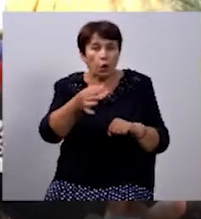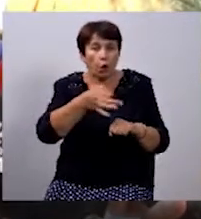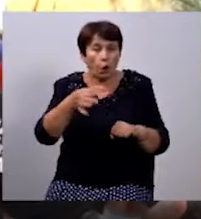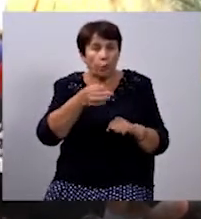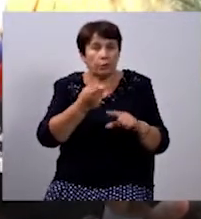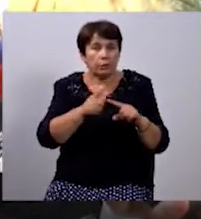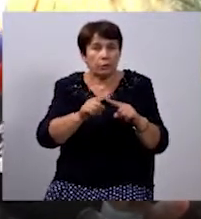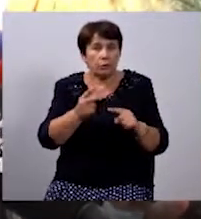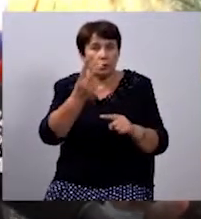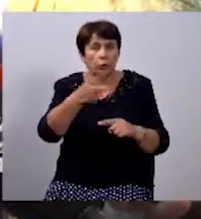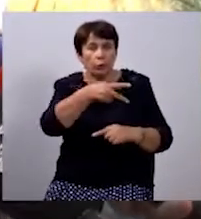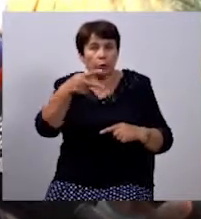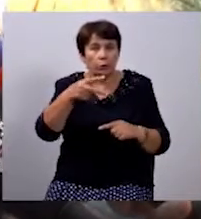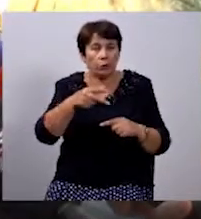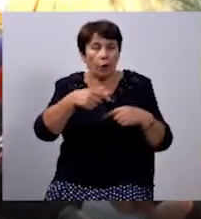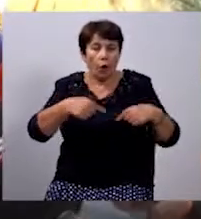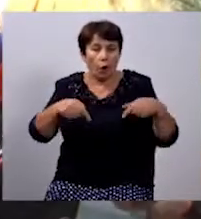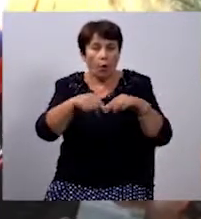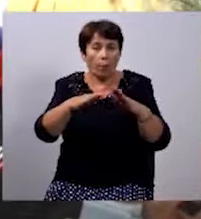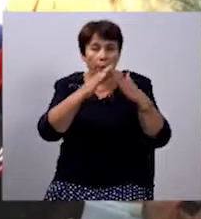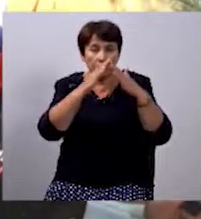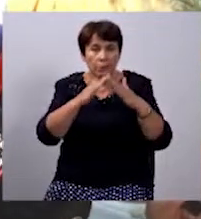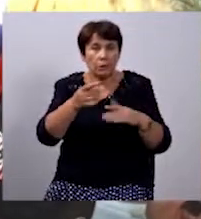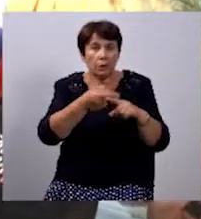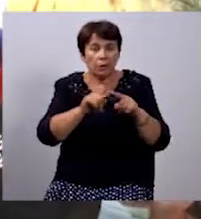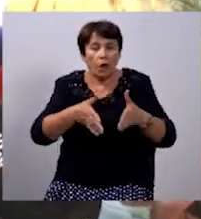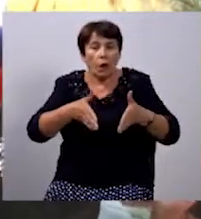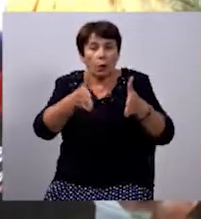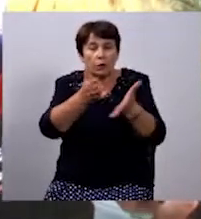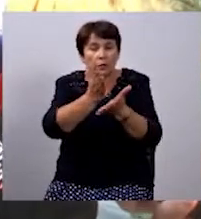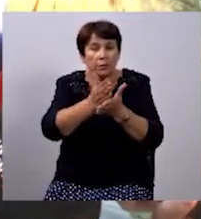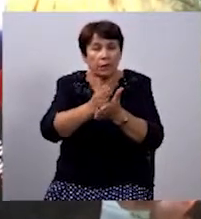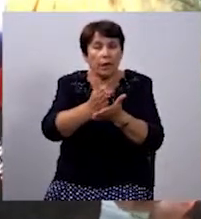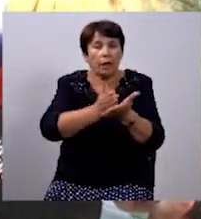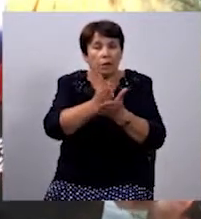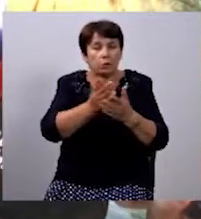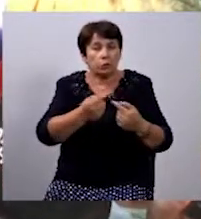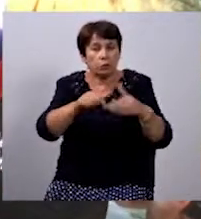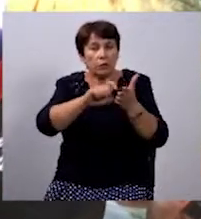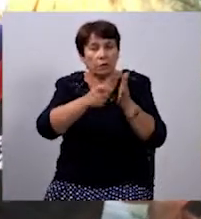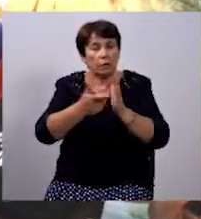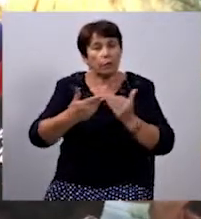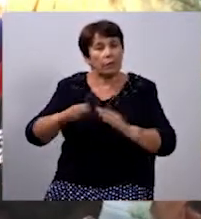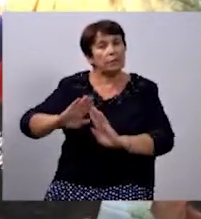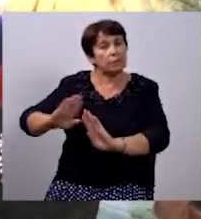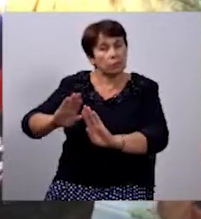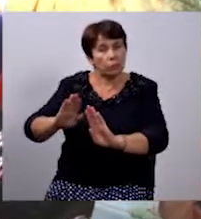перебуваючи на другому поверсі службового приміщення, в коридорі, де розміщено службові кабінети моїх заступників.